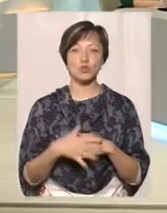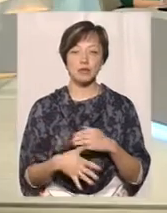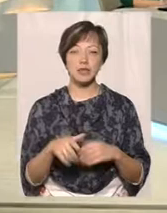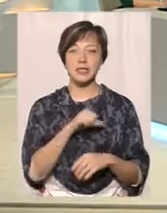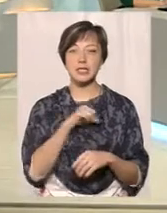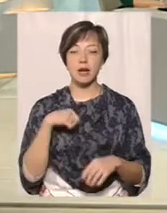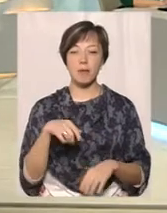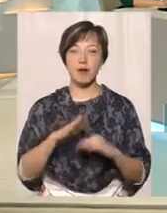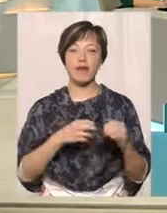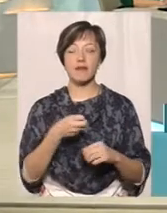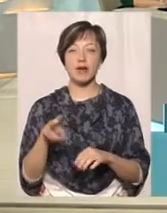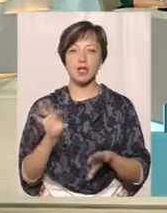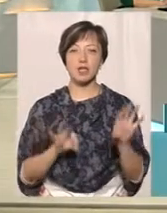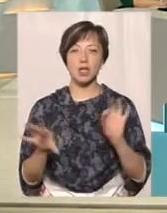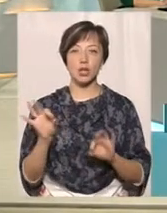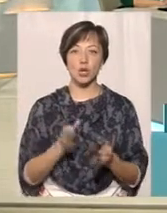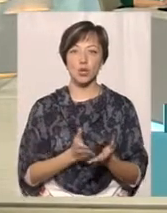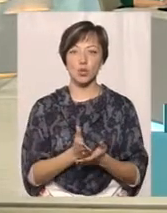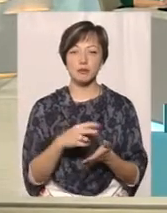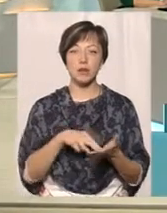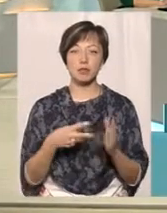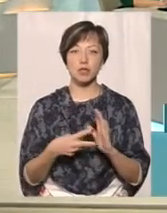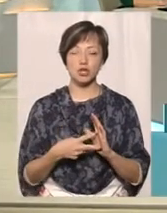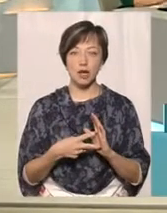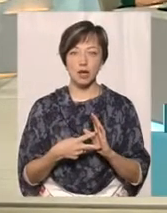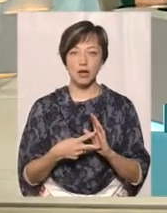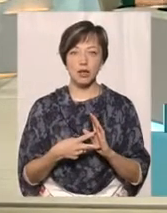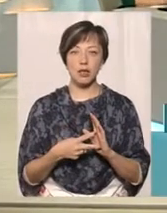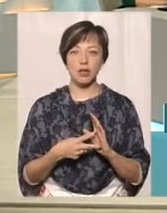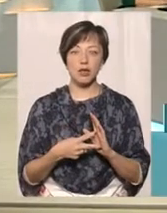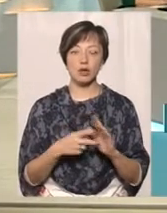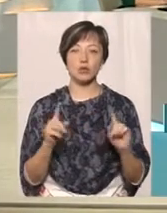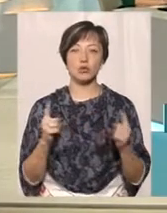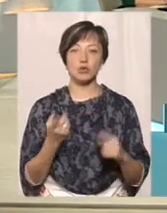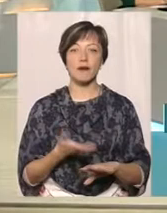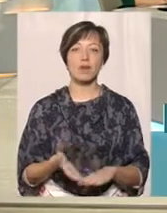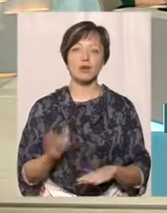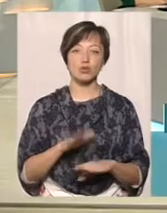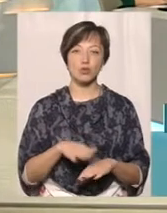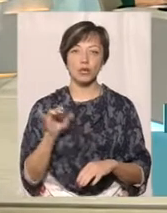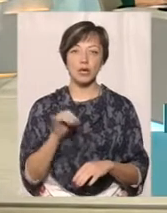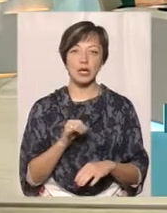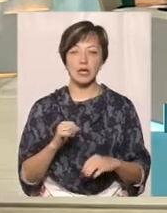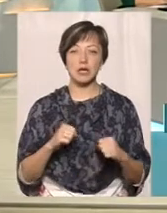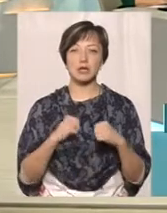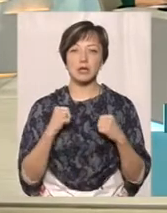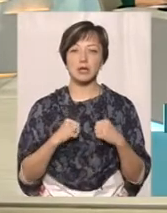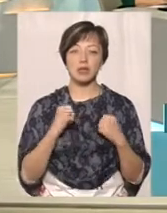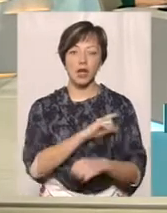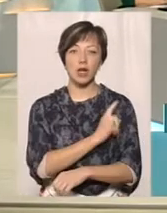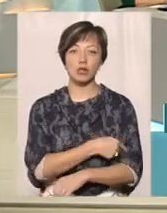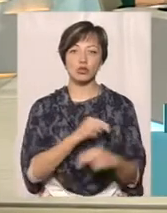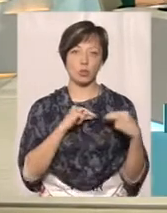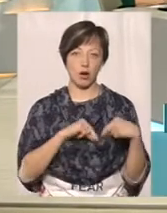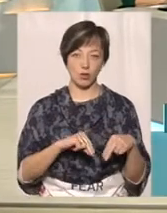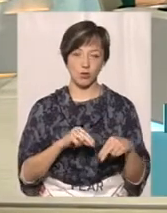кваліфікаційний курс передбачає з собою дуже важку і титанічну дійсно працю.